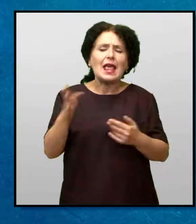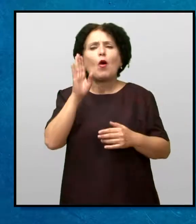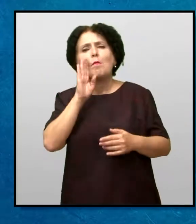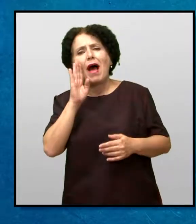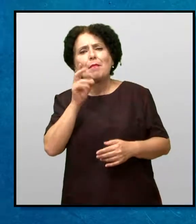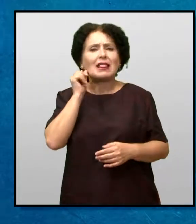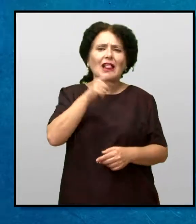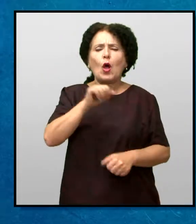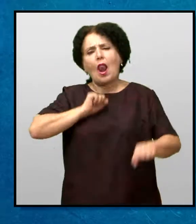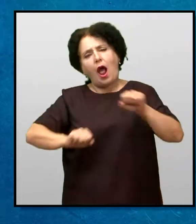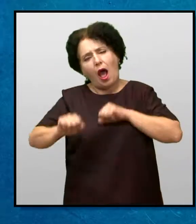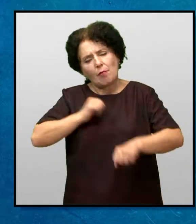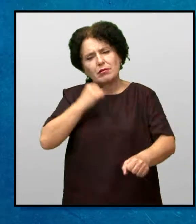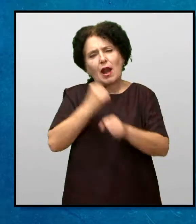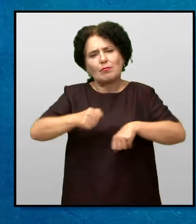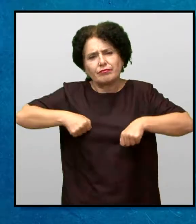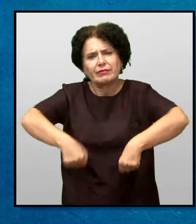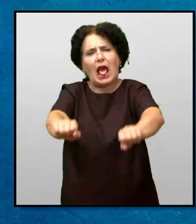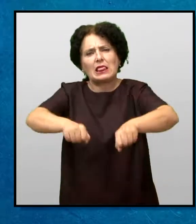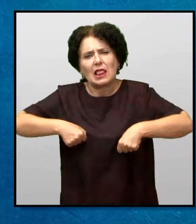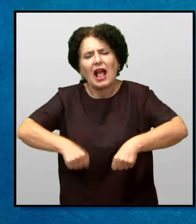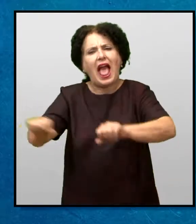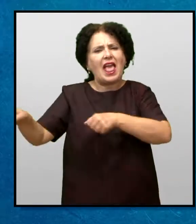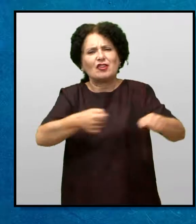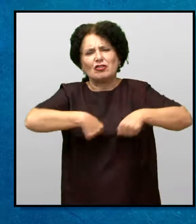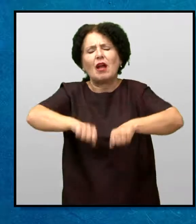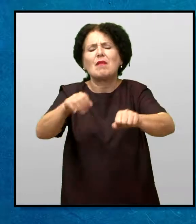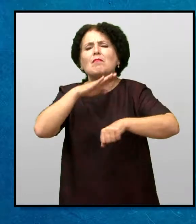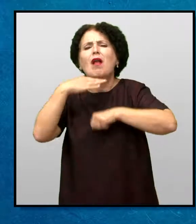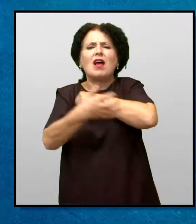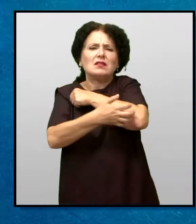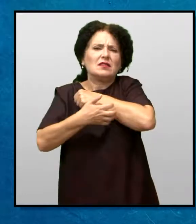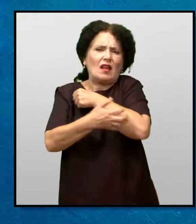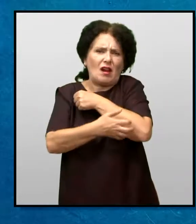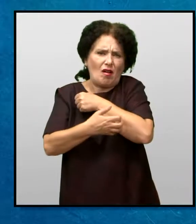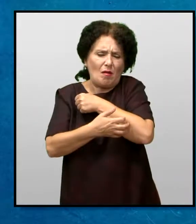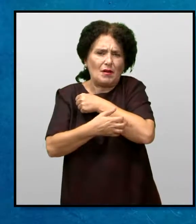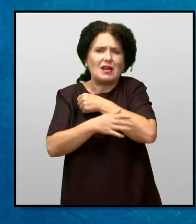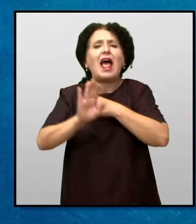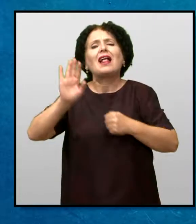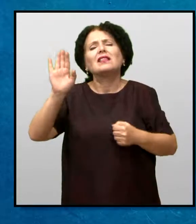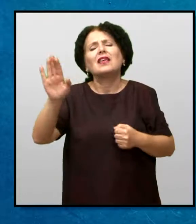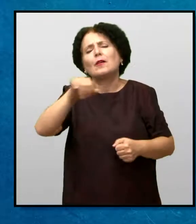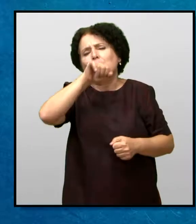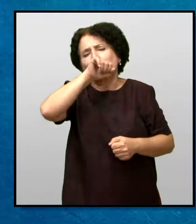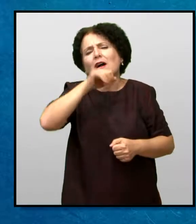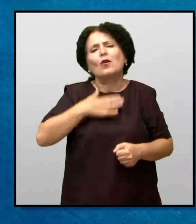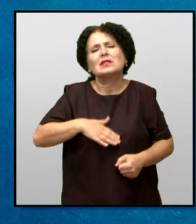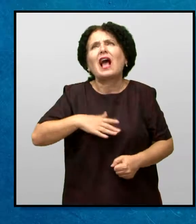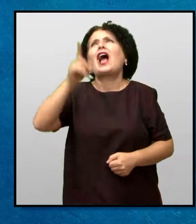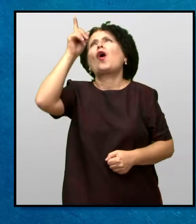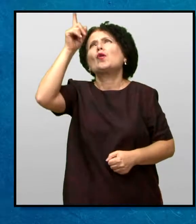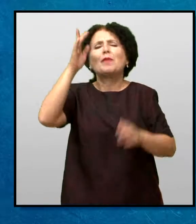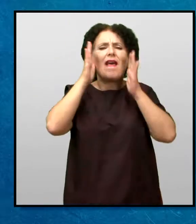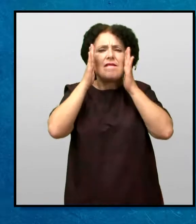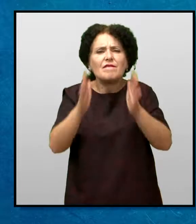родителите на Мери напорно работеа како ткајачи Сепак беа многу сиромашни Но тие го љубеа Бог и